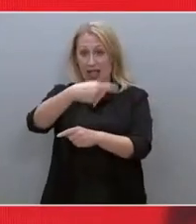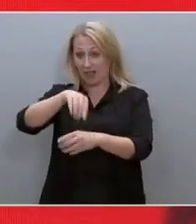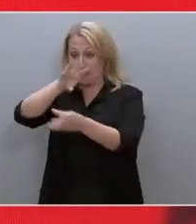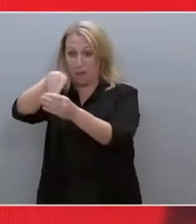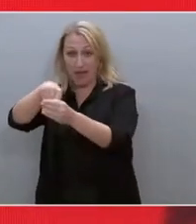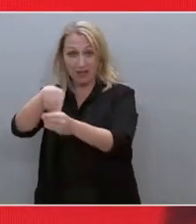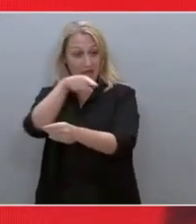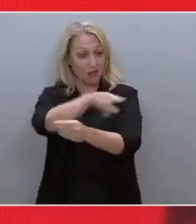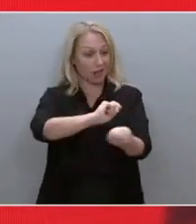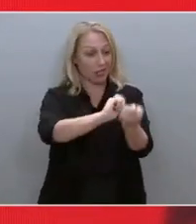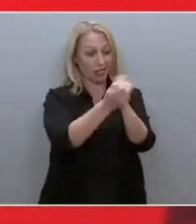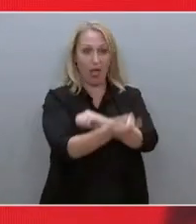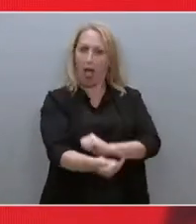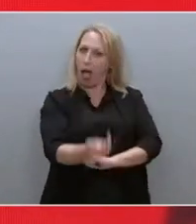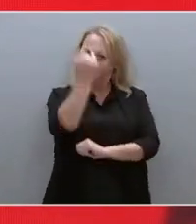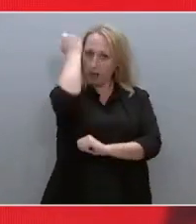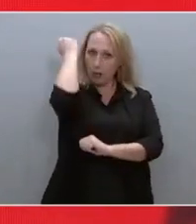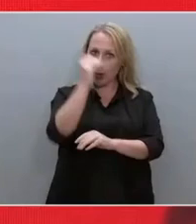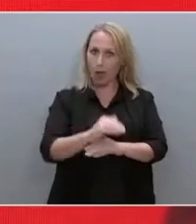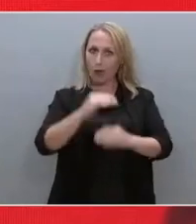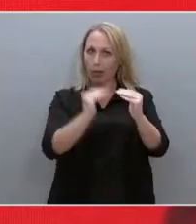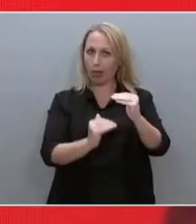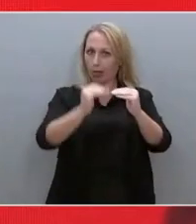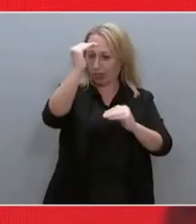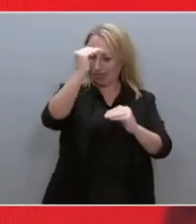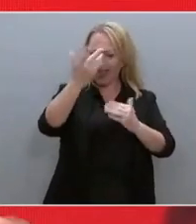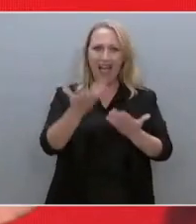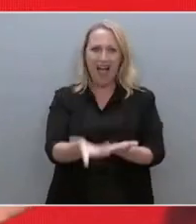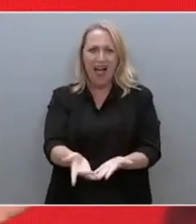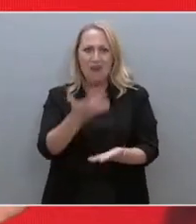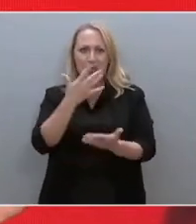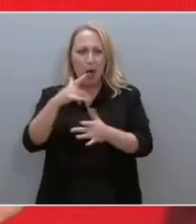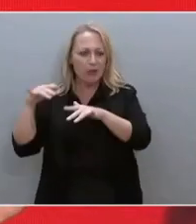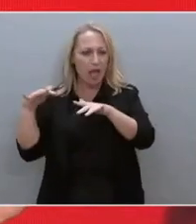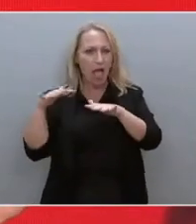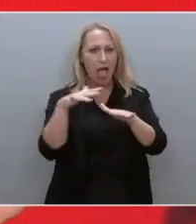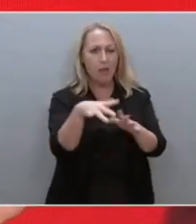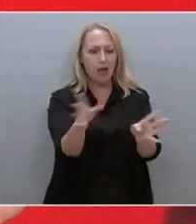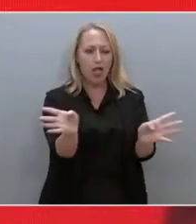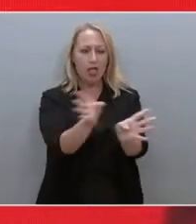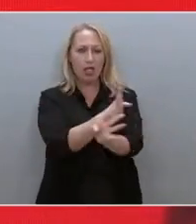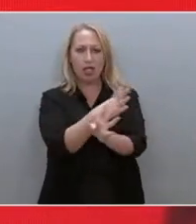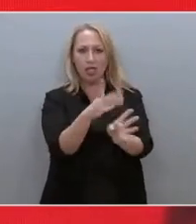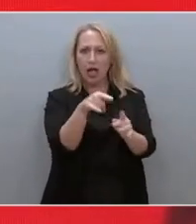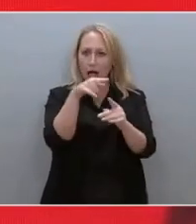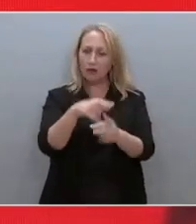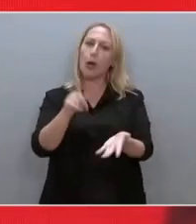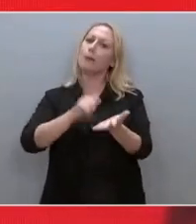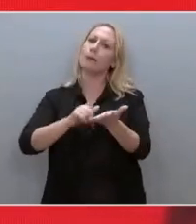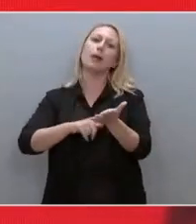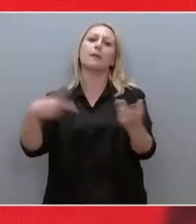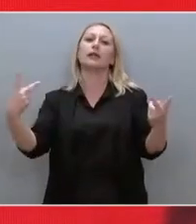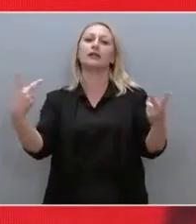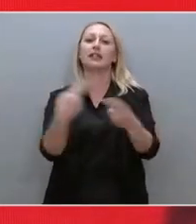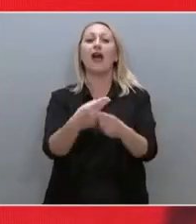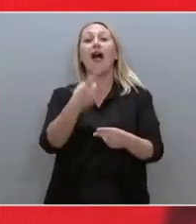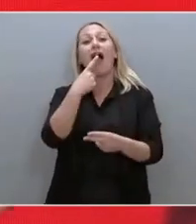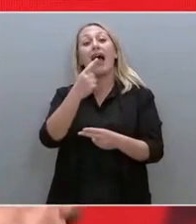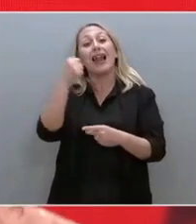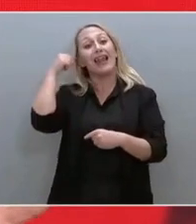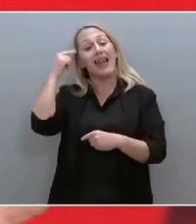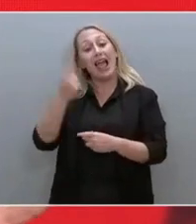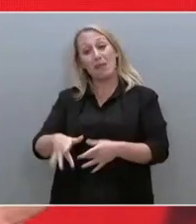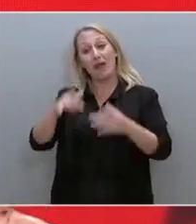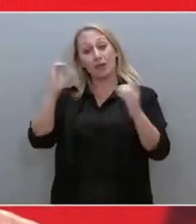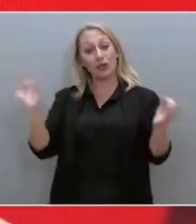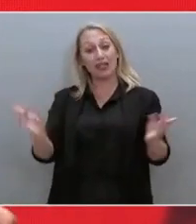Αυτή η χιδέα παρέμβαση. Αυτές οι χιδέες παρέμβασεις. Με να σταματήσουν. Οι περιστρεφόμενες πόρτες οι λεγόμενες. Που βλέπουμε